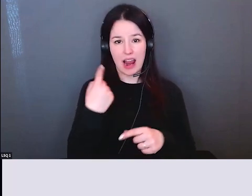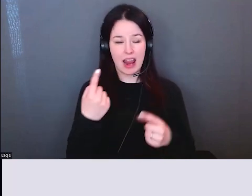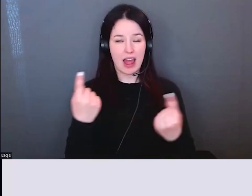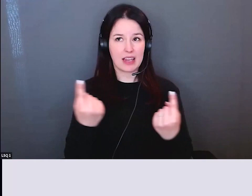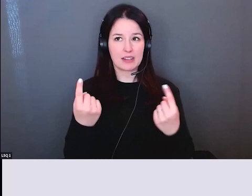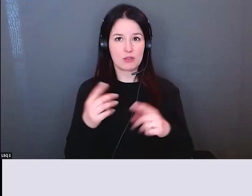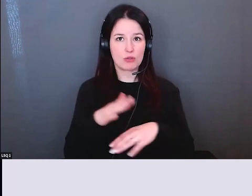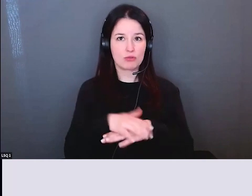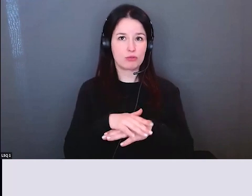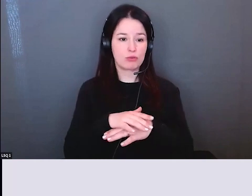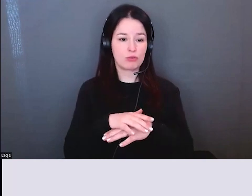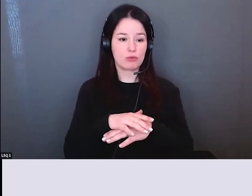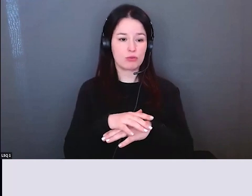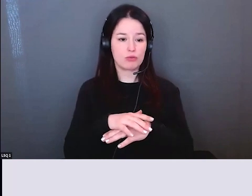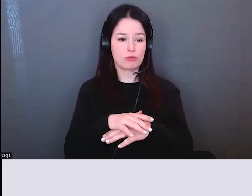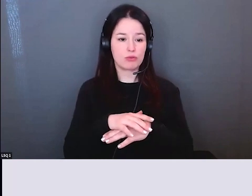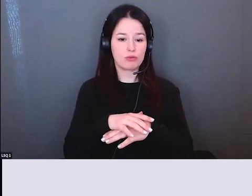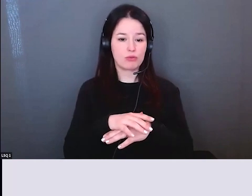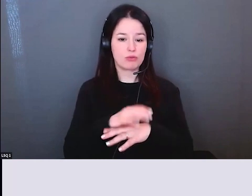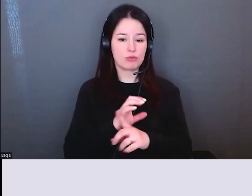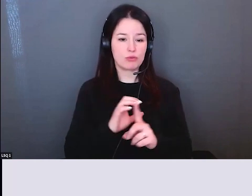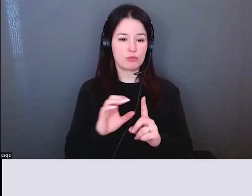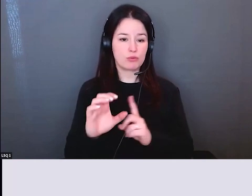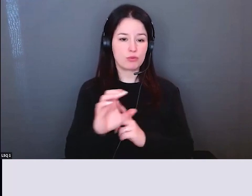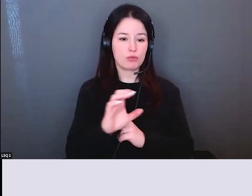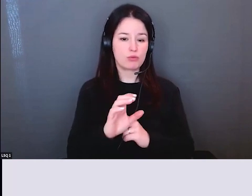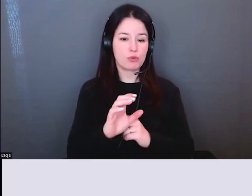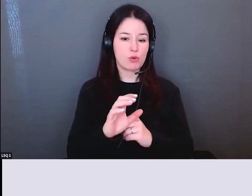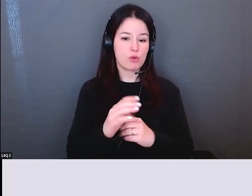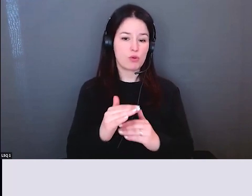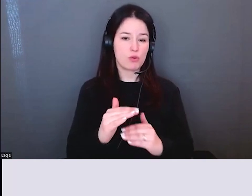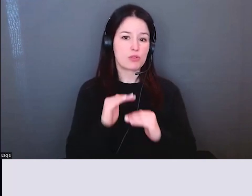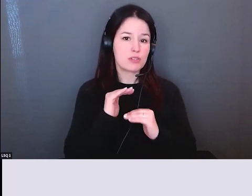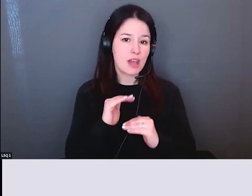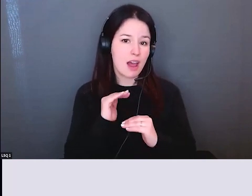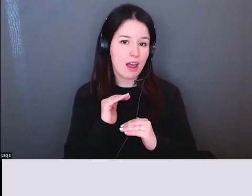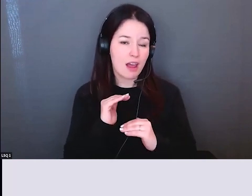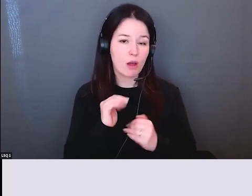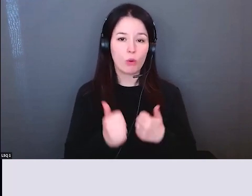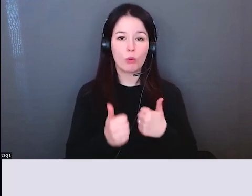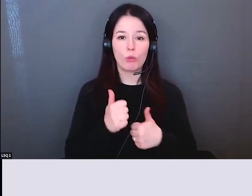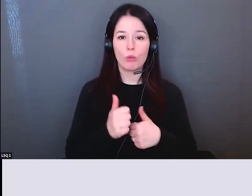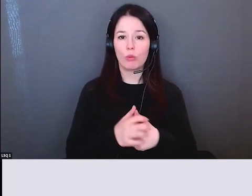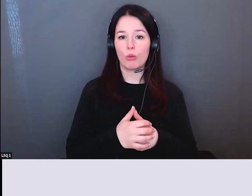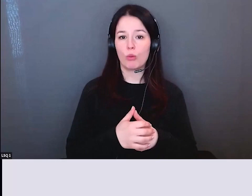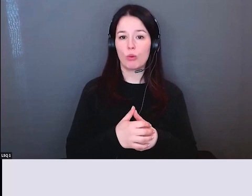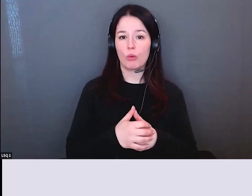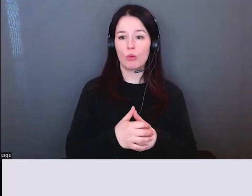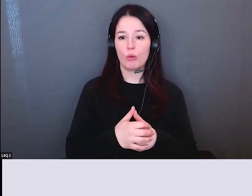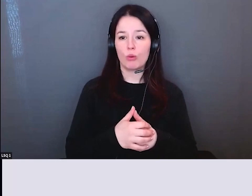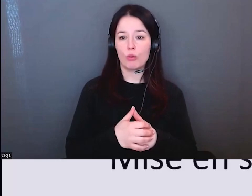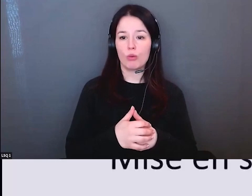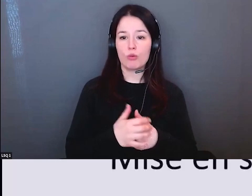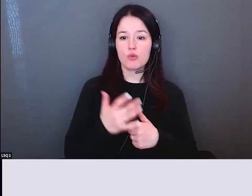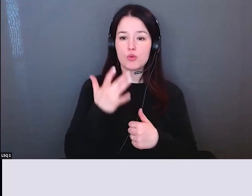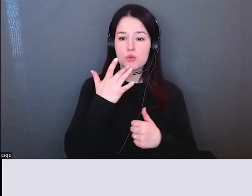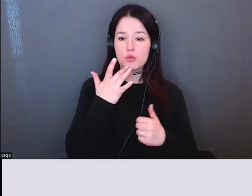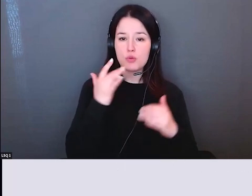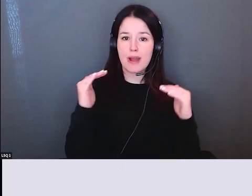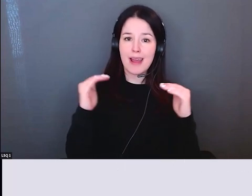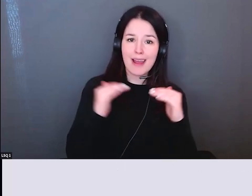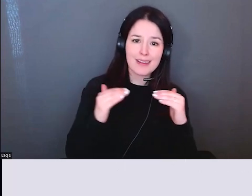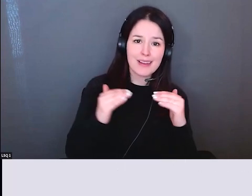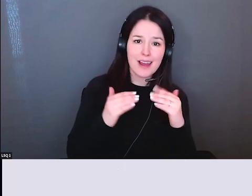prendre et donc ceci il faut consiste aussi à accepter la